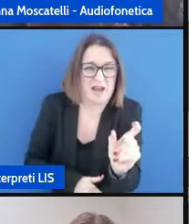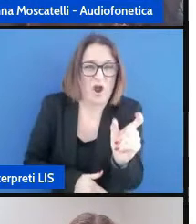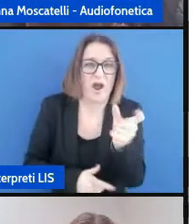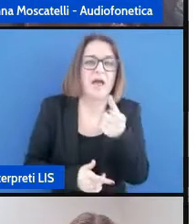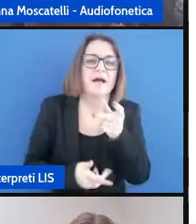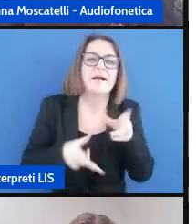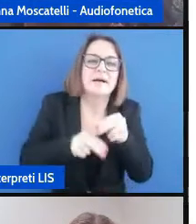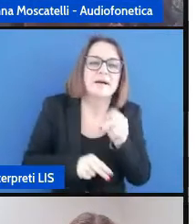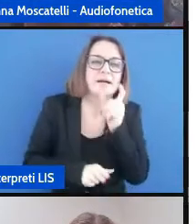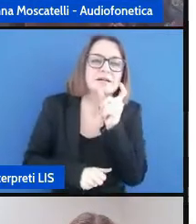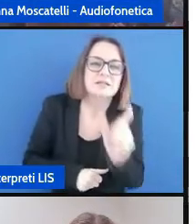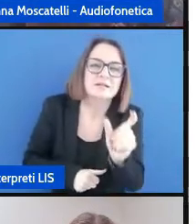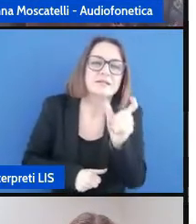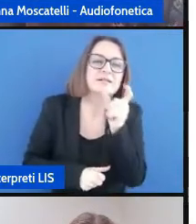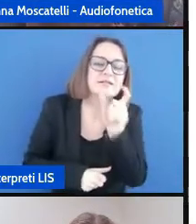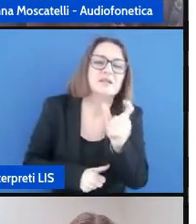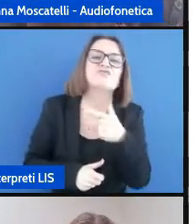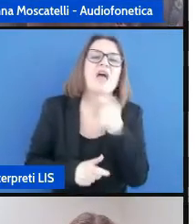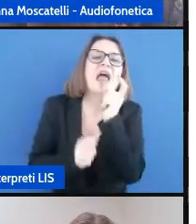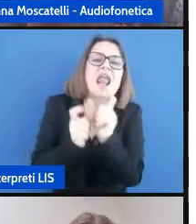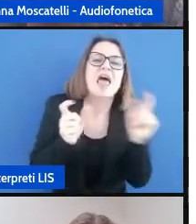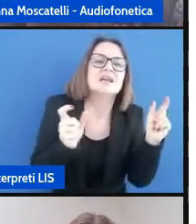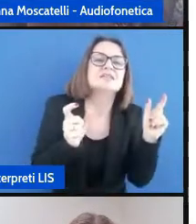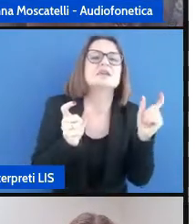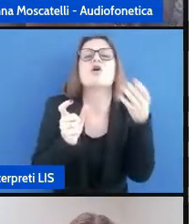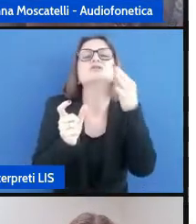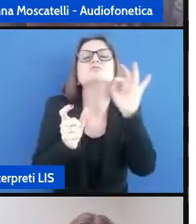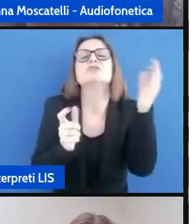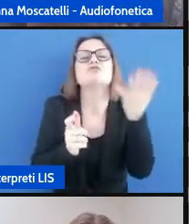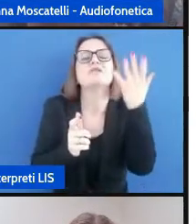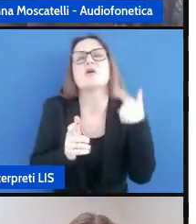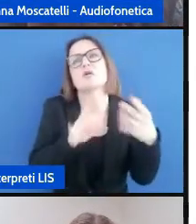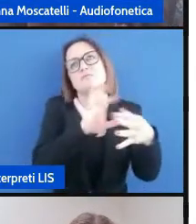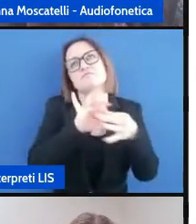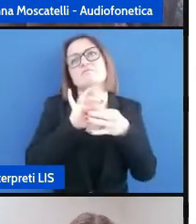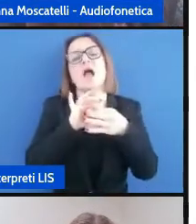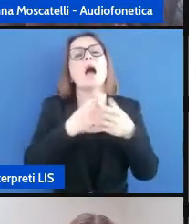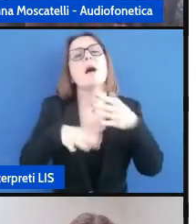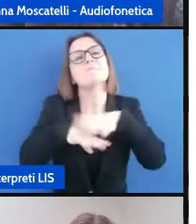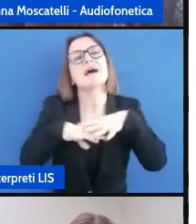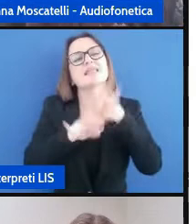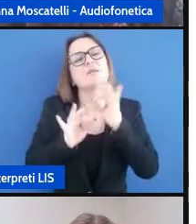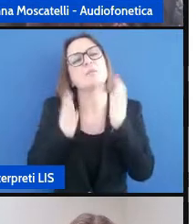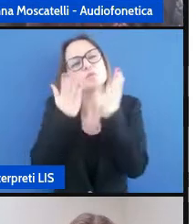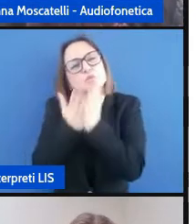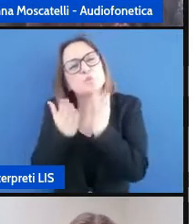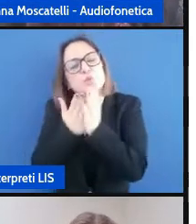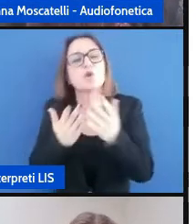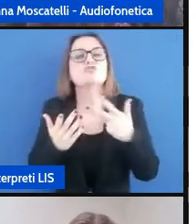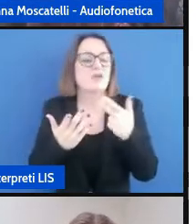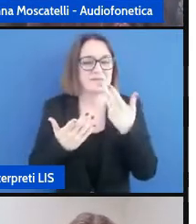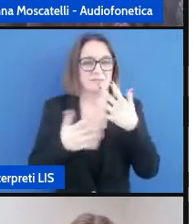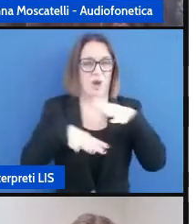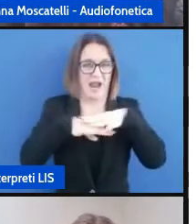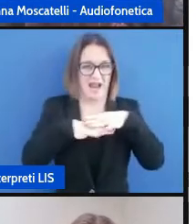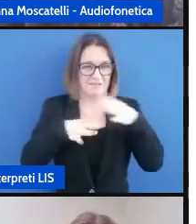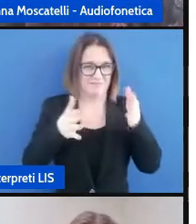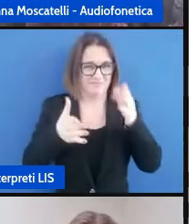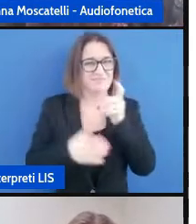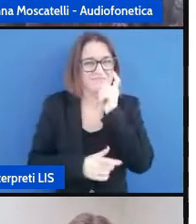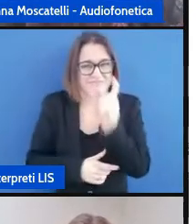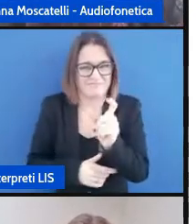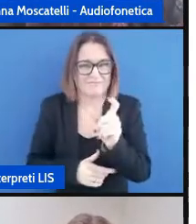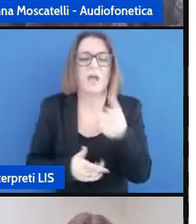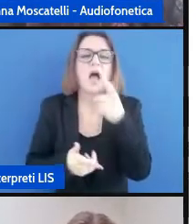utilizzando lessici specifici mi ricollego alle materie di studio in altri contesti quindi non